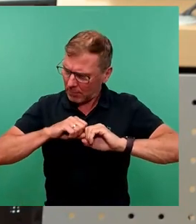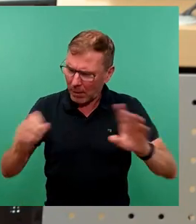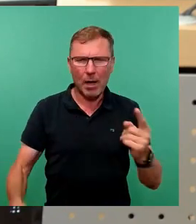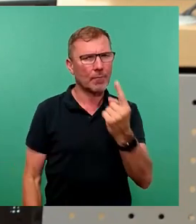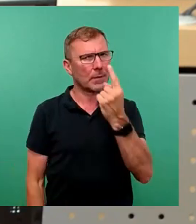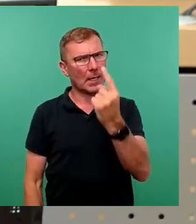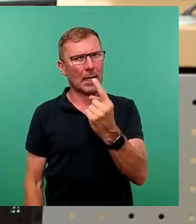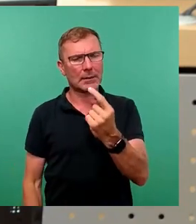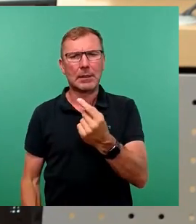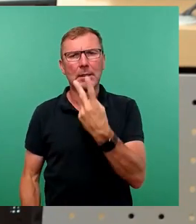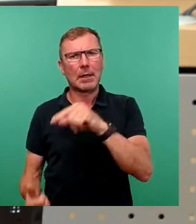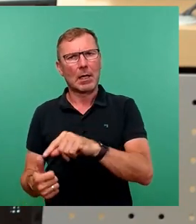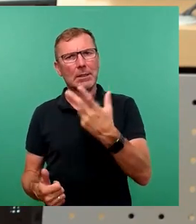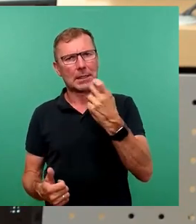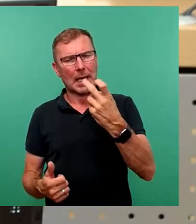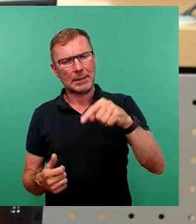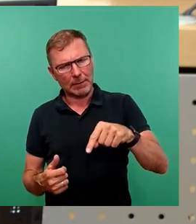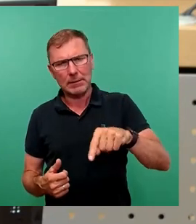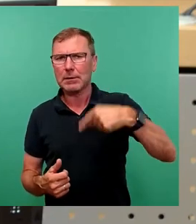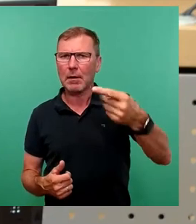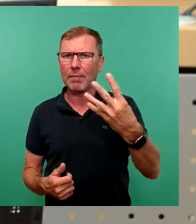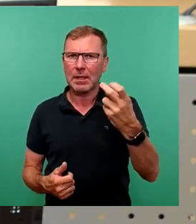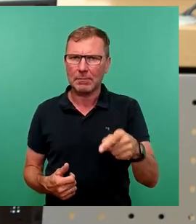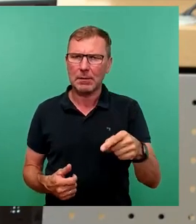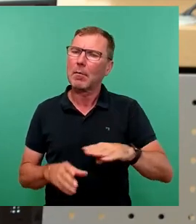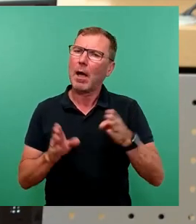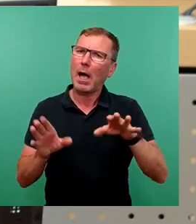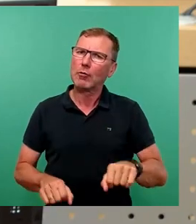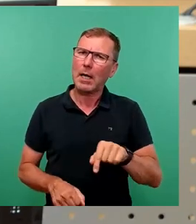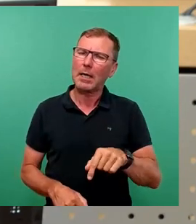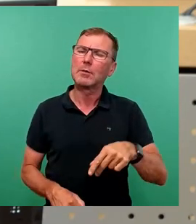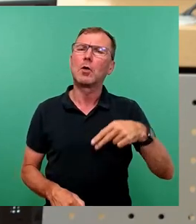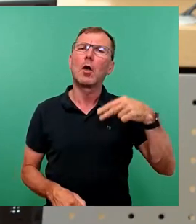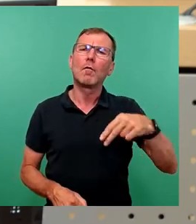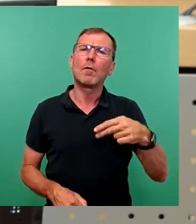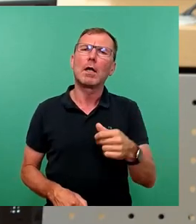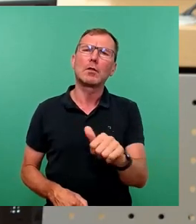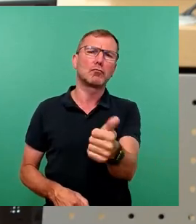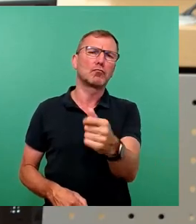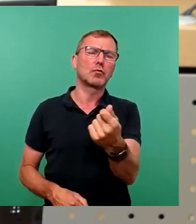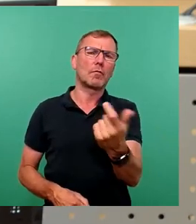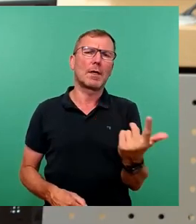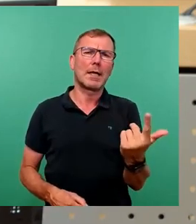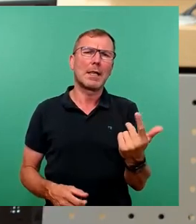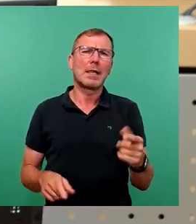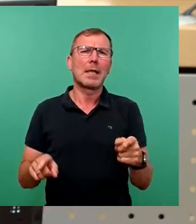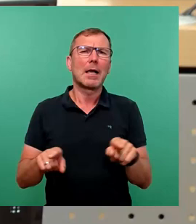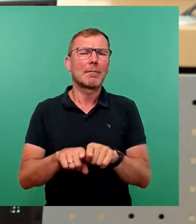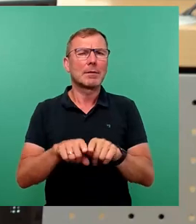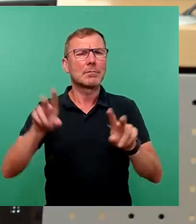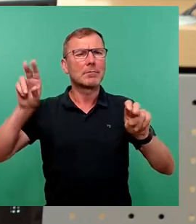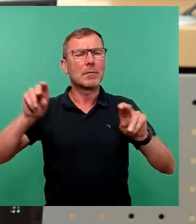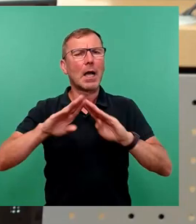den Jahren 2023 und 2024 im Haushalt etwa so viel, wie die sogenannten